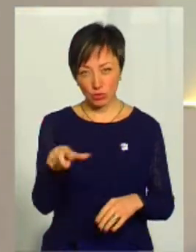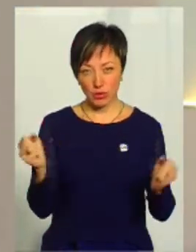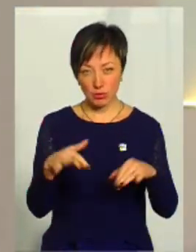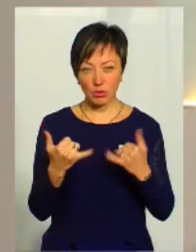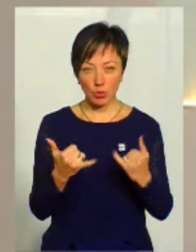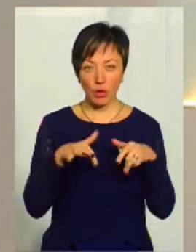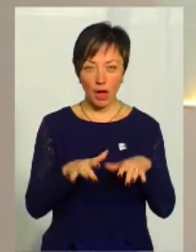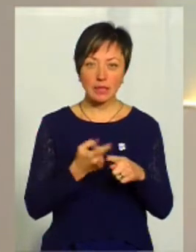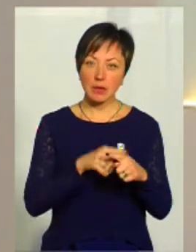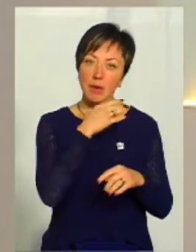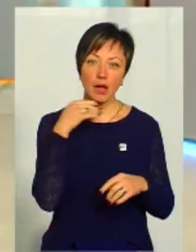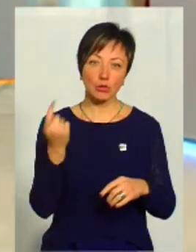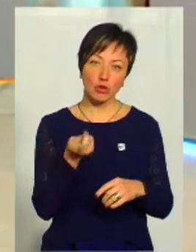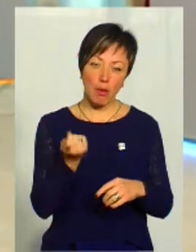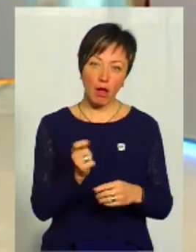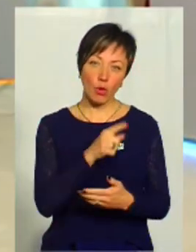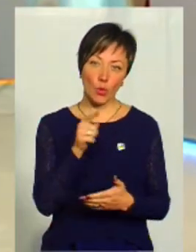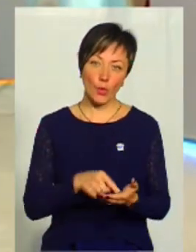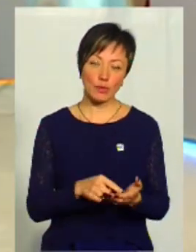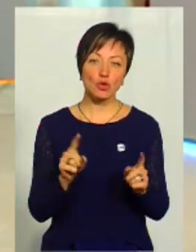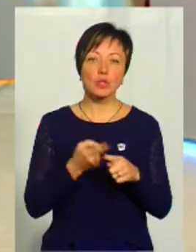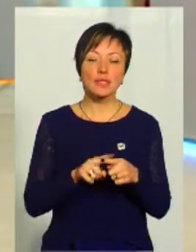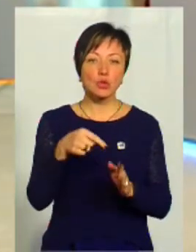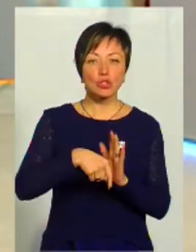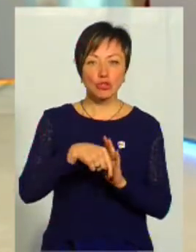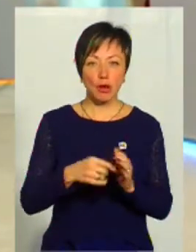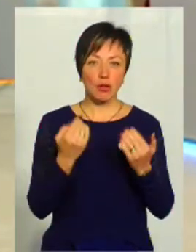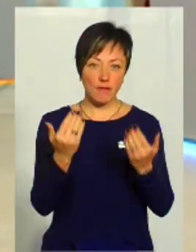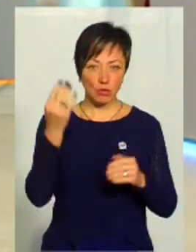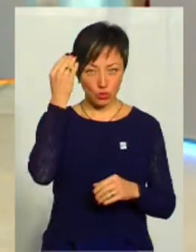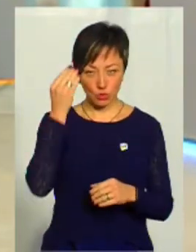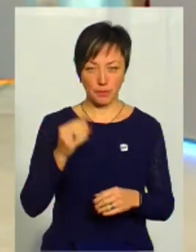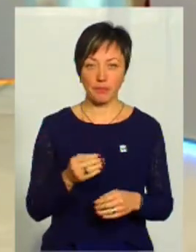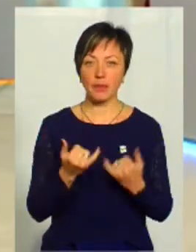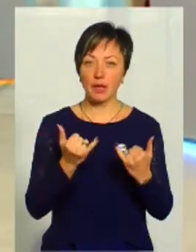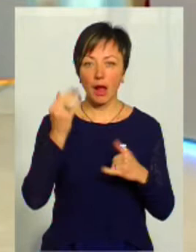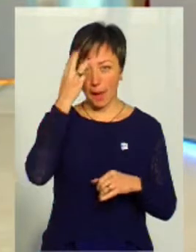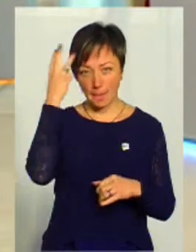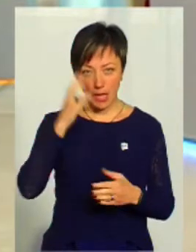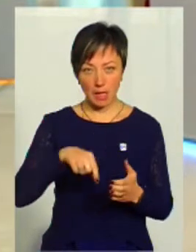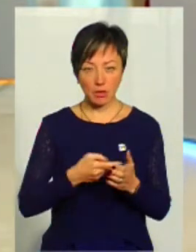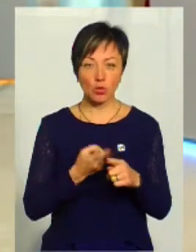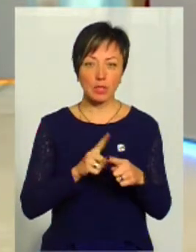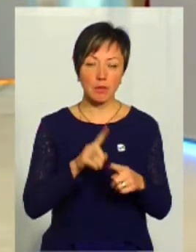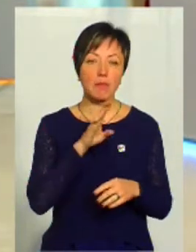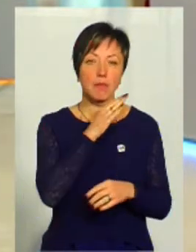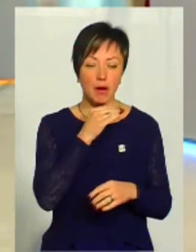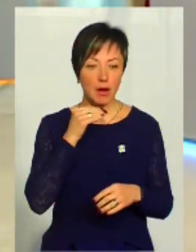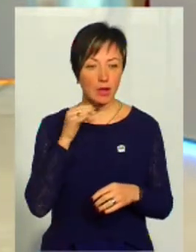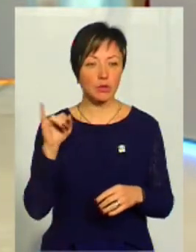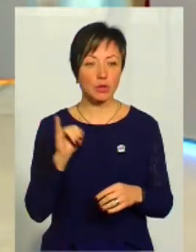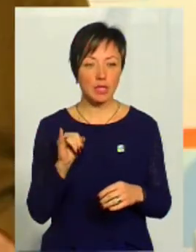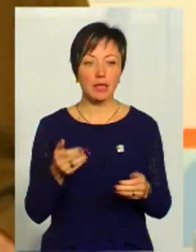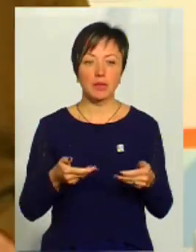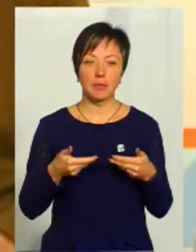сьогодні на акцію, це багато чи мало? І що це означає по-вашому? Для Хмельницького це багато. І, звичайно,